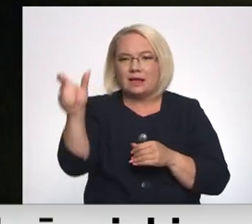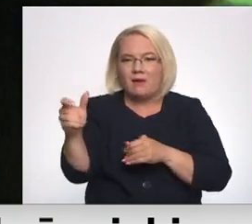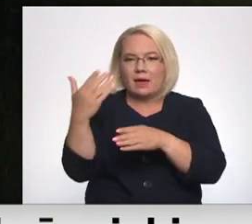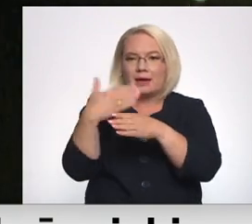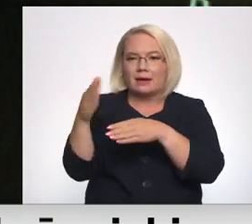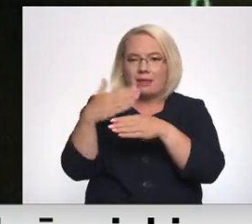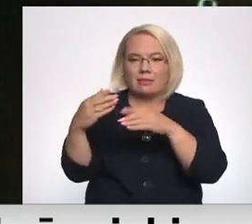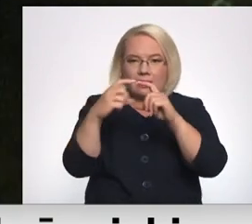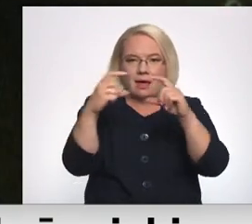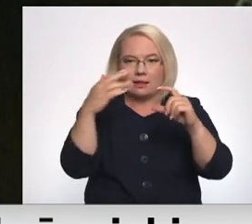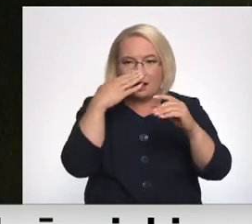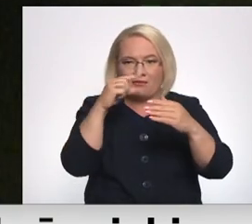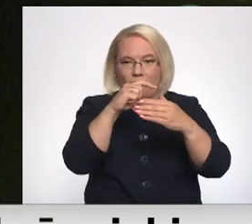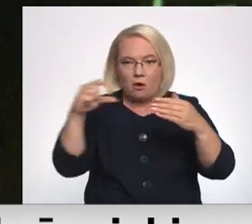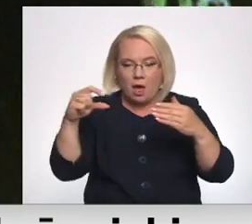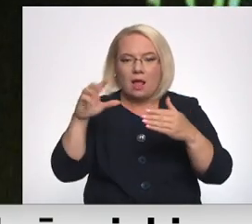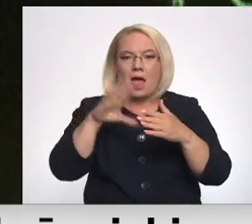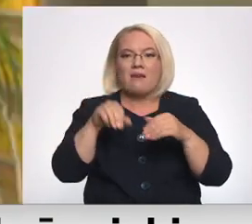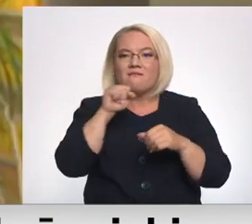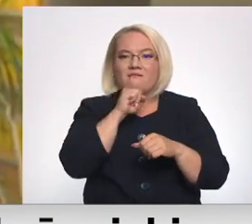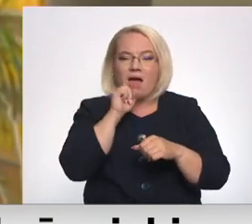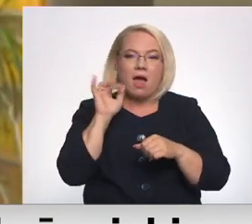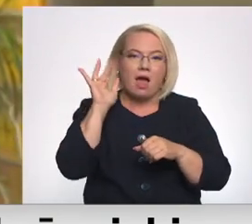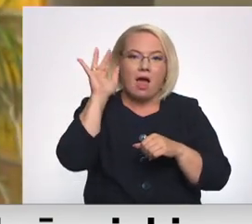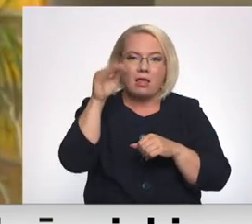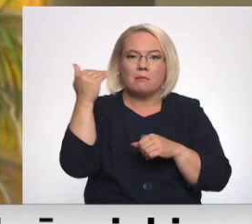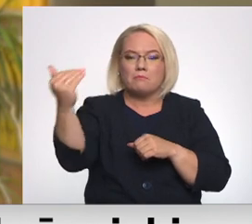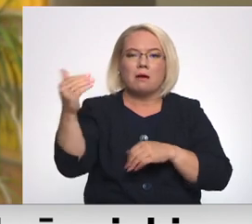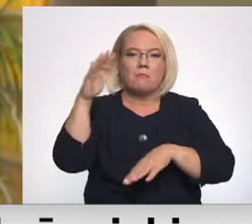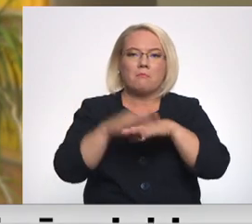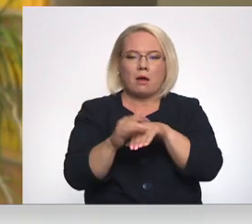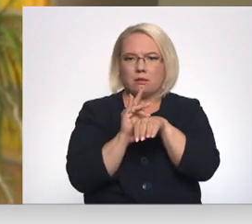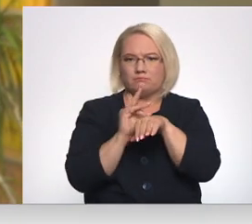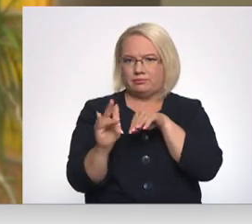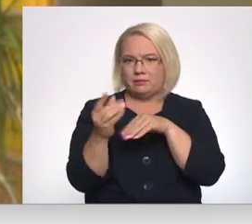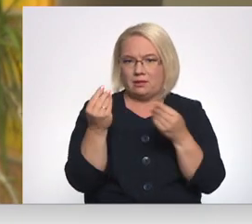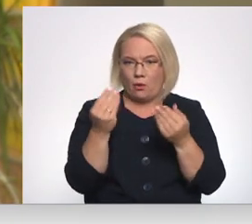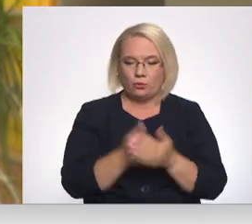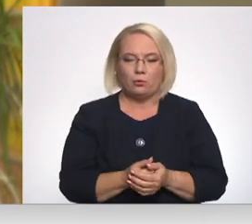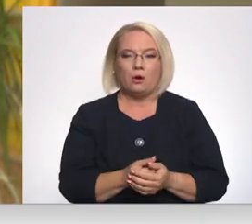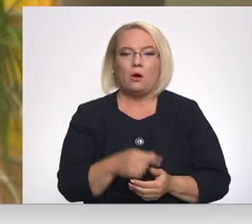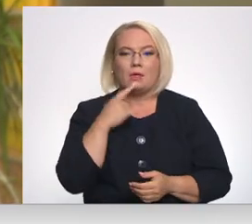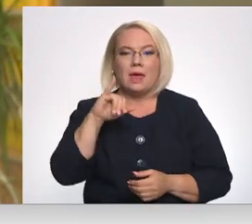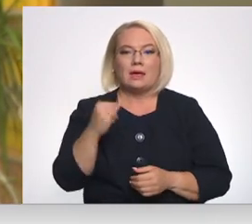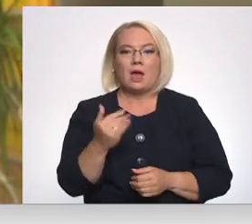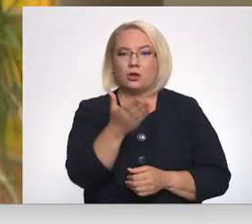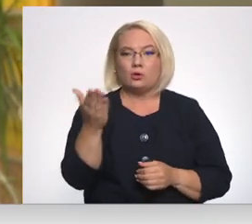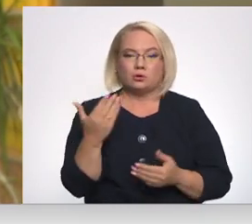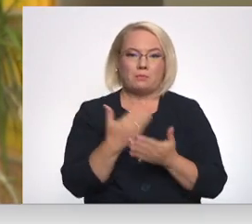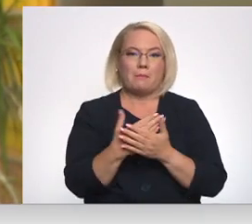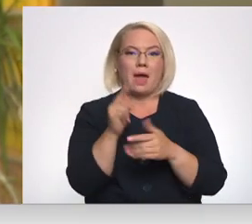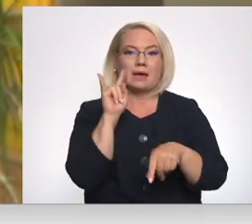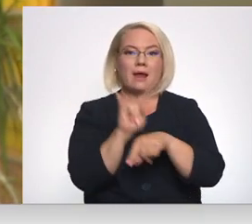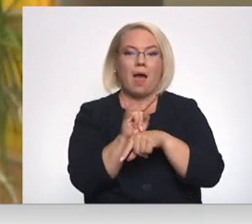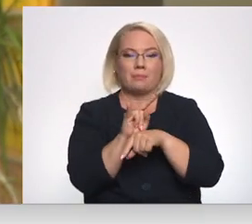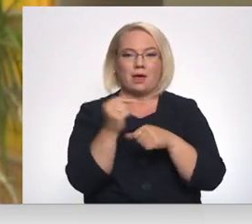vēlāk to izmantot konta pilnīgai iztukšošanai. Ja jūs esat ievadījis krāpnieku izveidotā vietnē savus